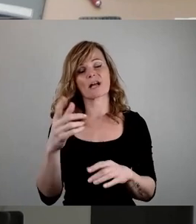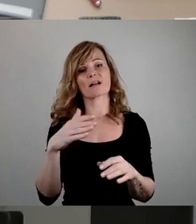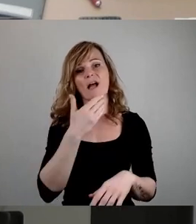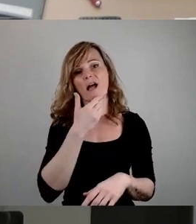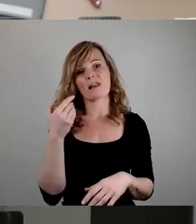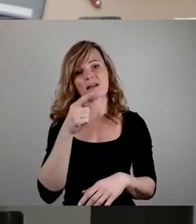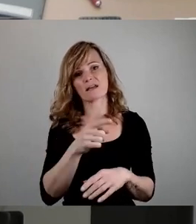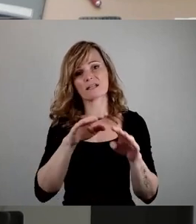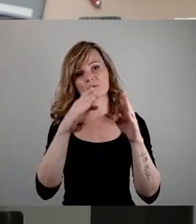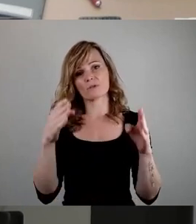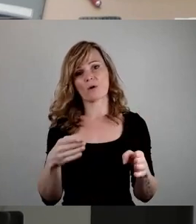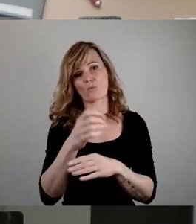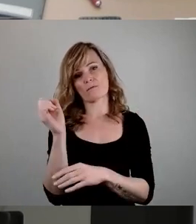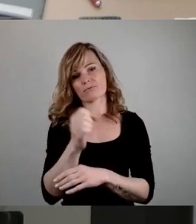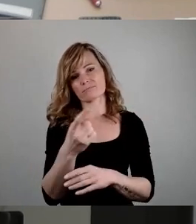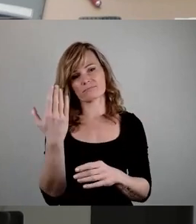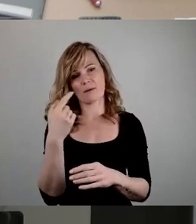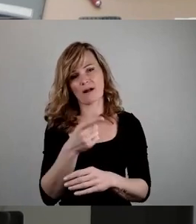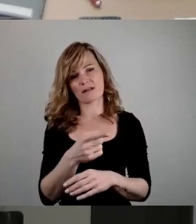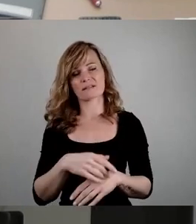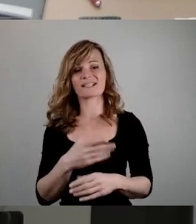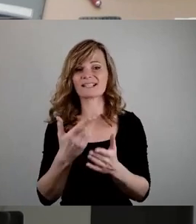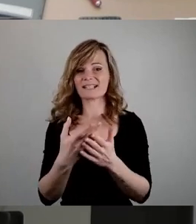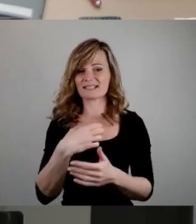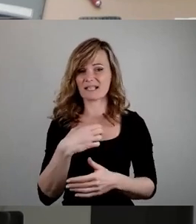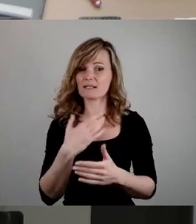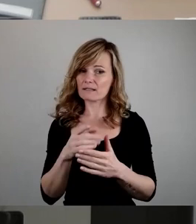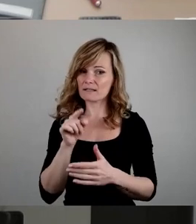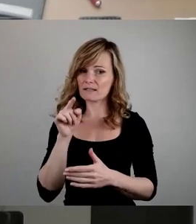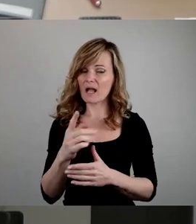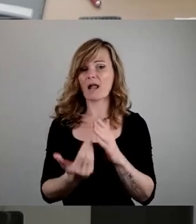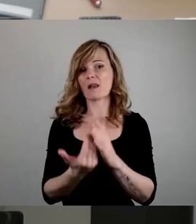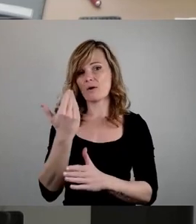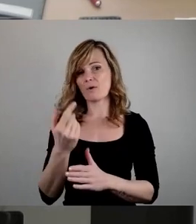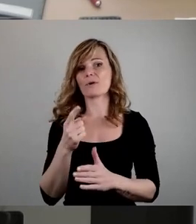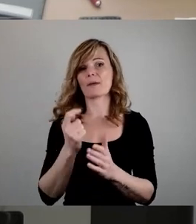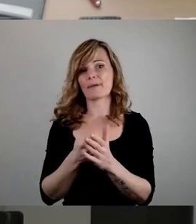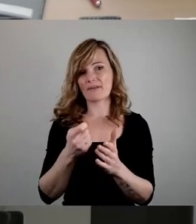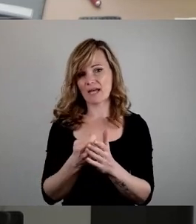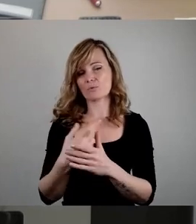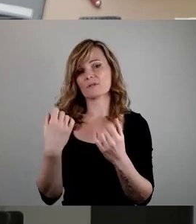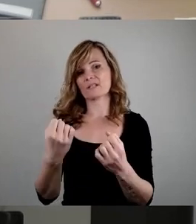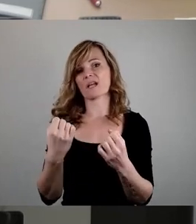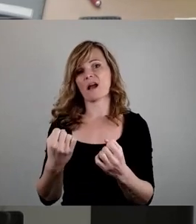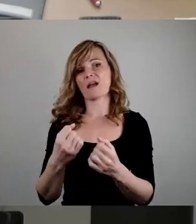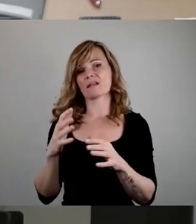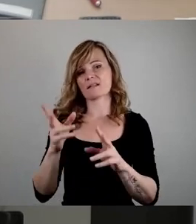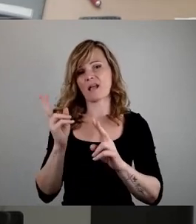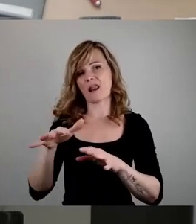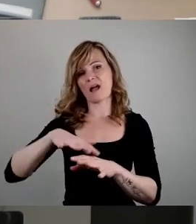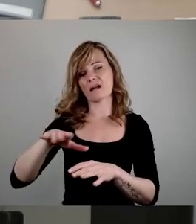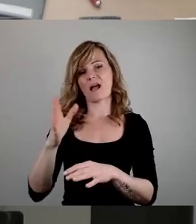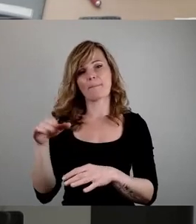Mit diesem Anschlag ging in Dresden eine Neubewertung der Sicherheitslage in der Synagoge am Hasenberg einher. Es wurde